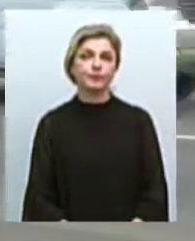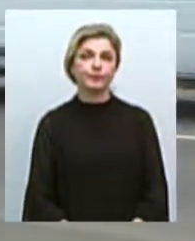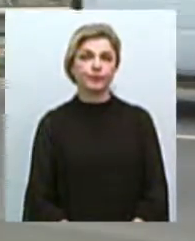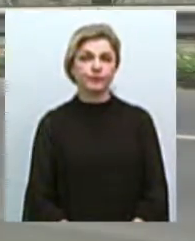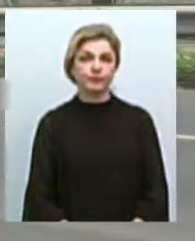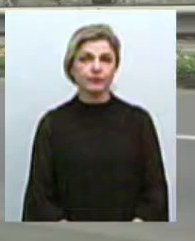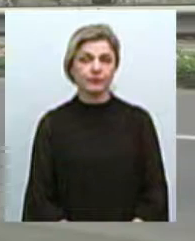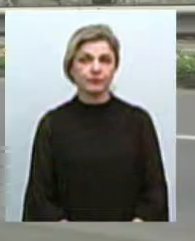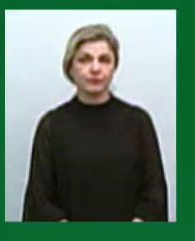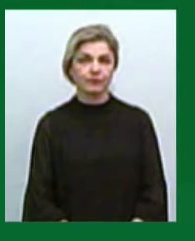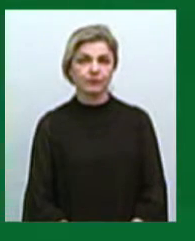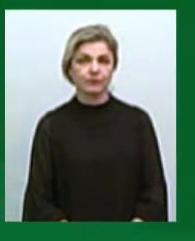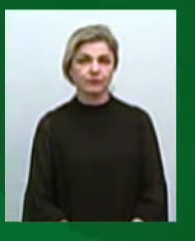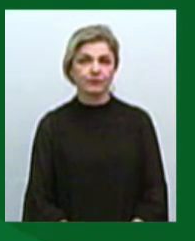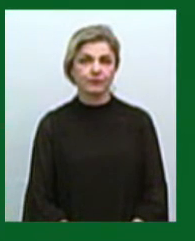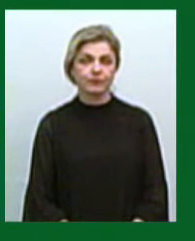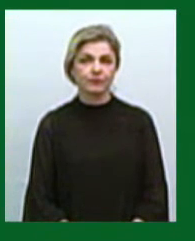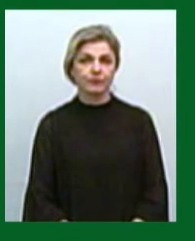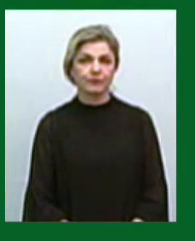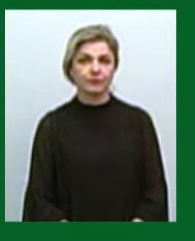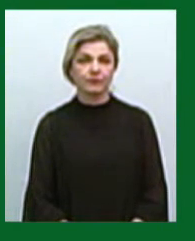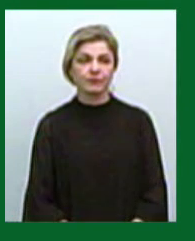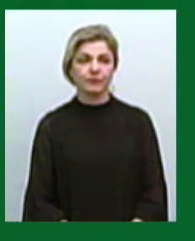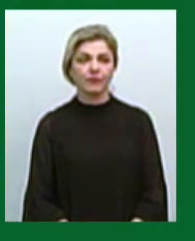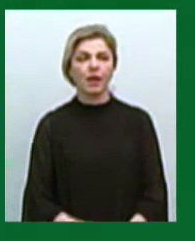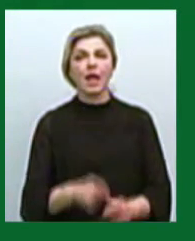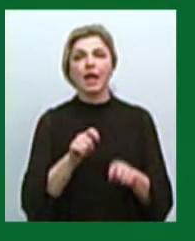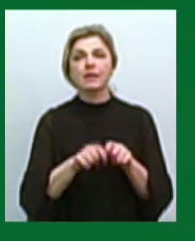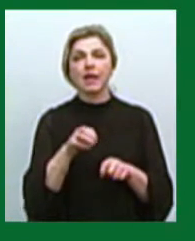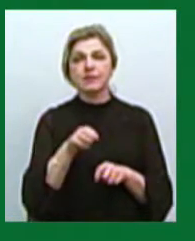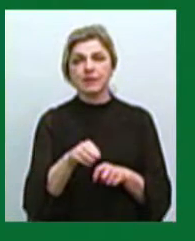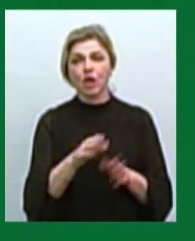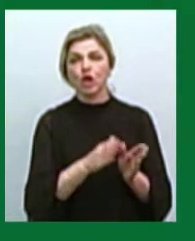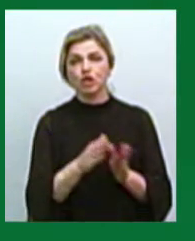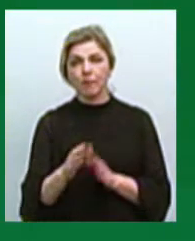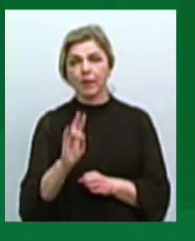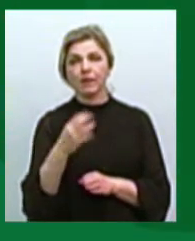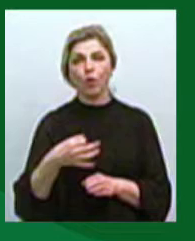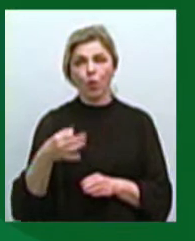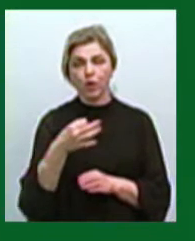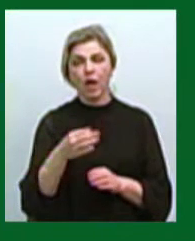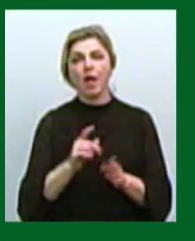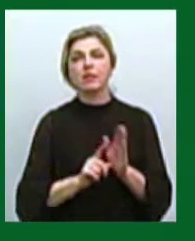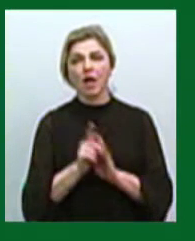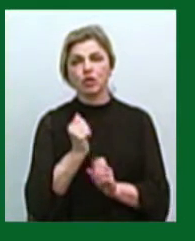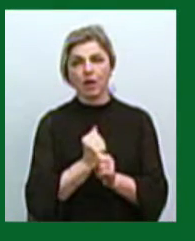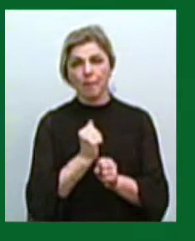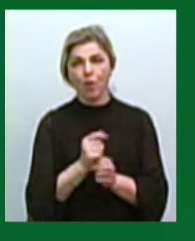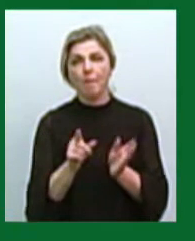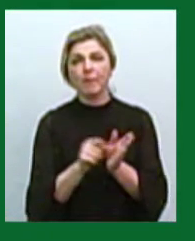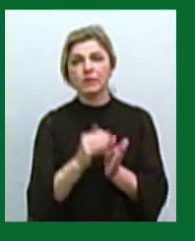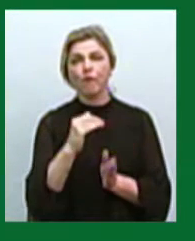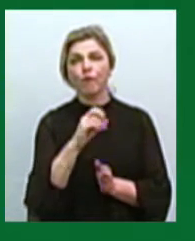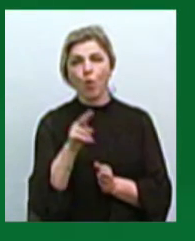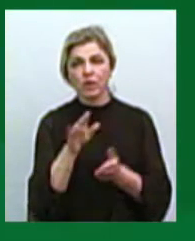Суспільному. Миколаїв. У тестовому режимі на Миколаївщині запустили мобільний додаток «Пенсійний фонд» у смартфоні.